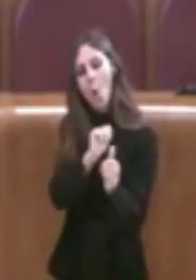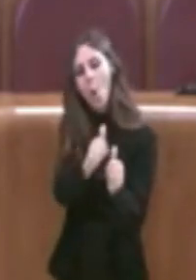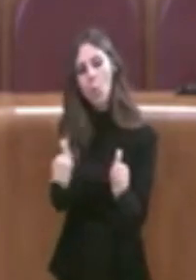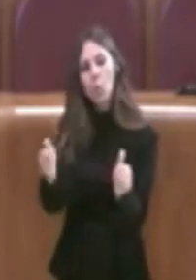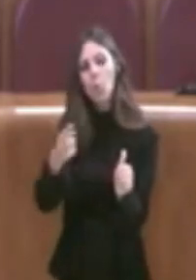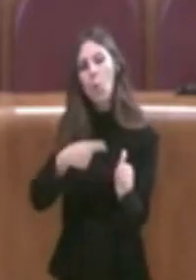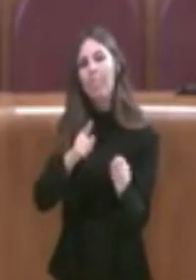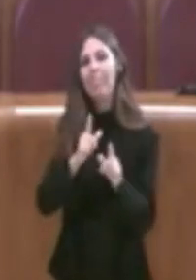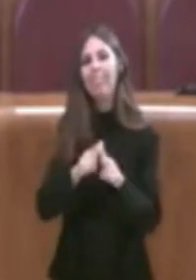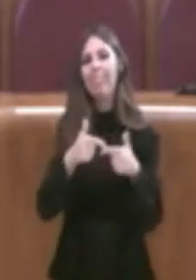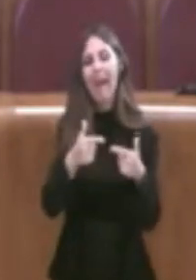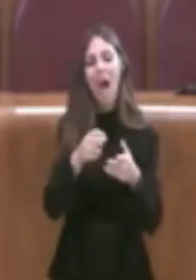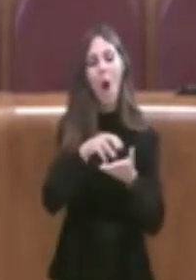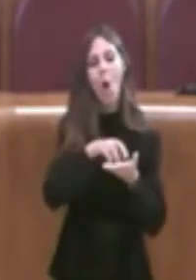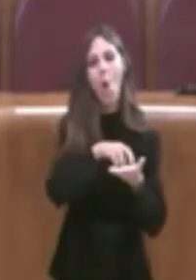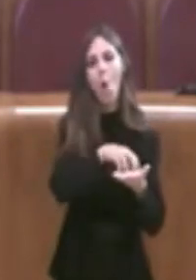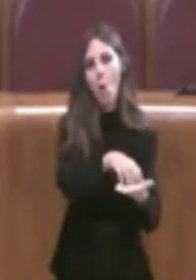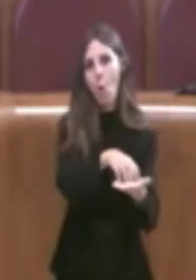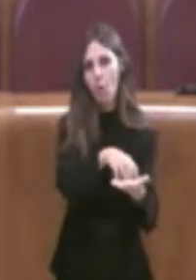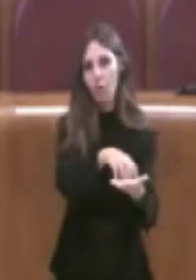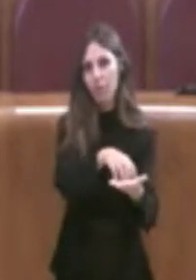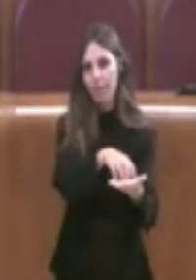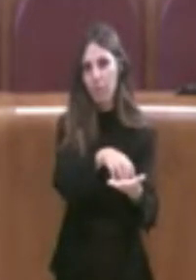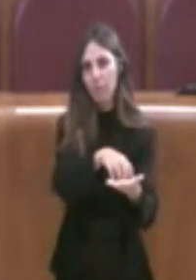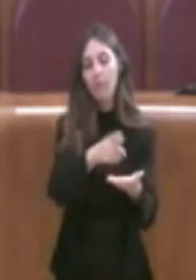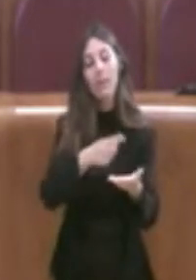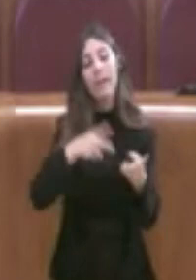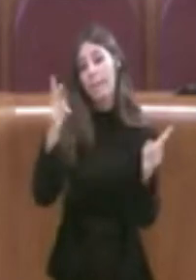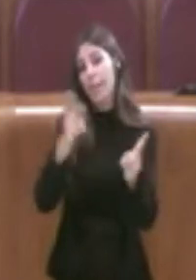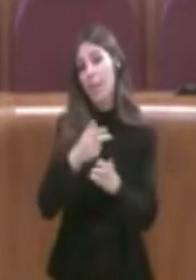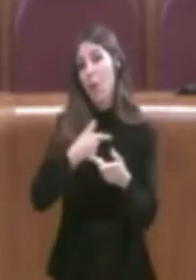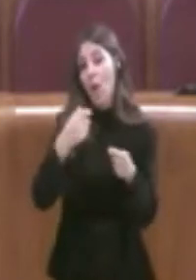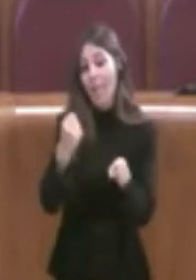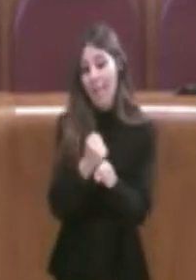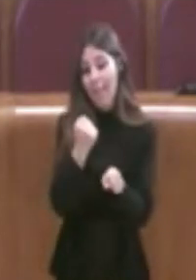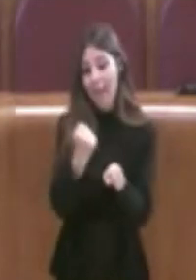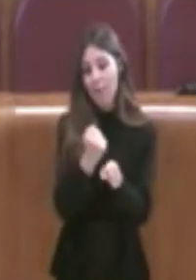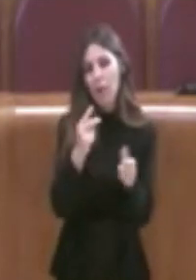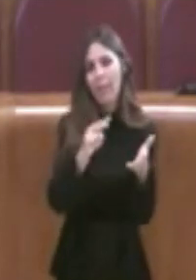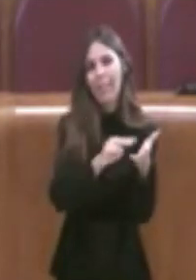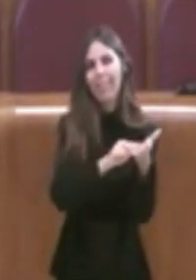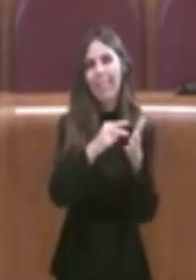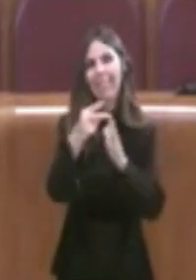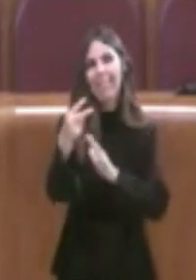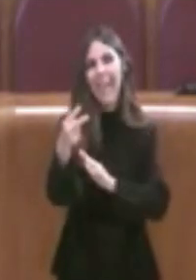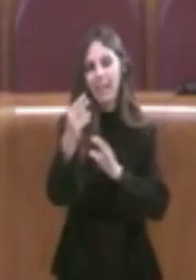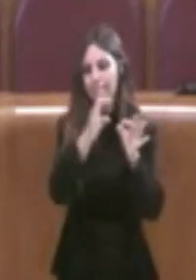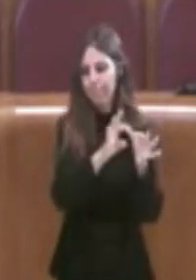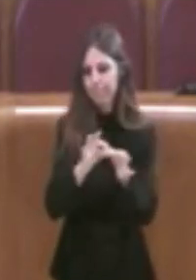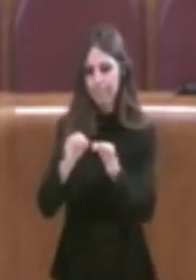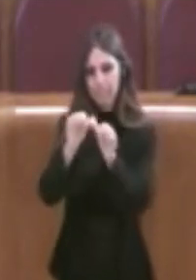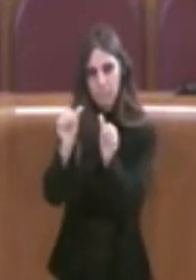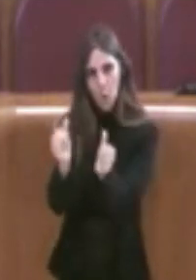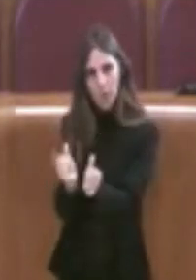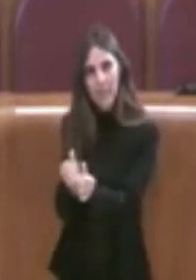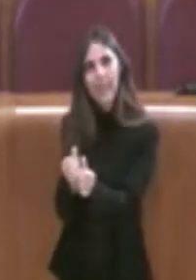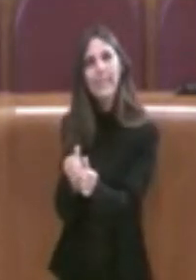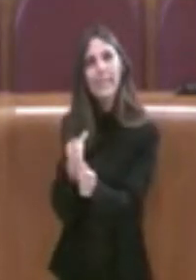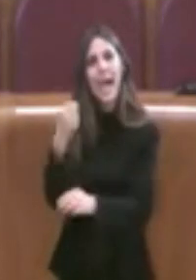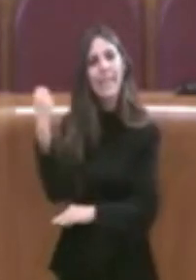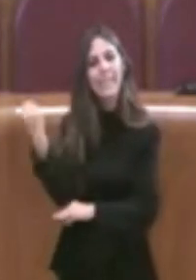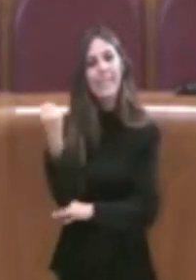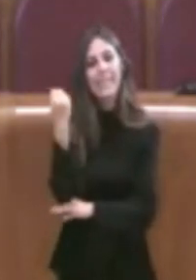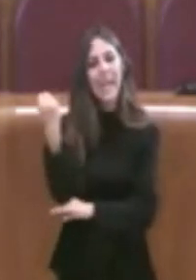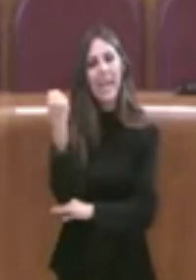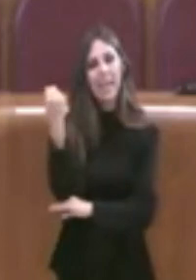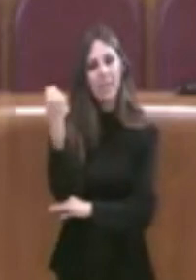contributo rispetto a questo lavoro, che però ricordiamo è anche un lavoro molto tecnico, molto legato proprio alle modalità di svolgimento dei servizi. Per questo,